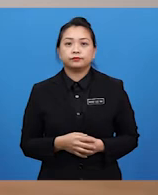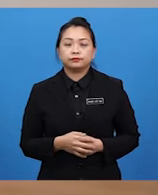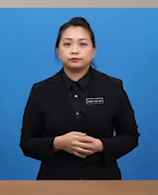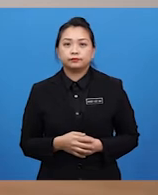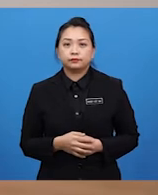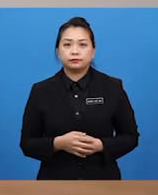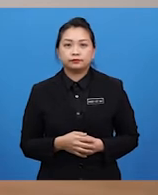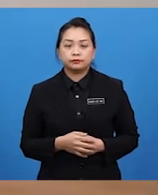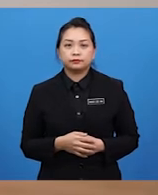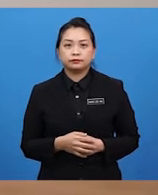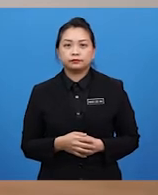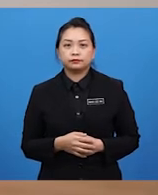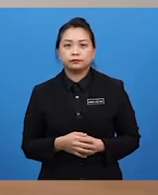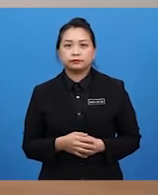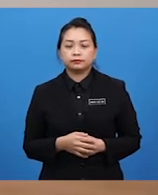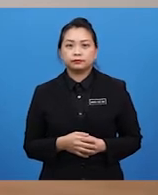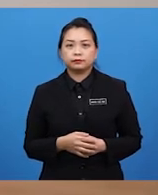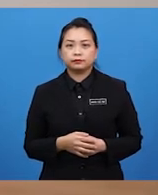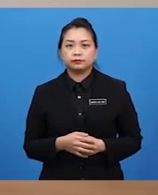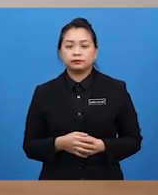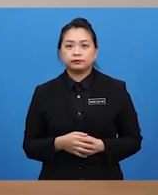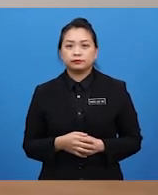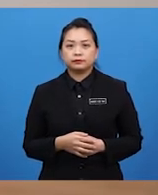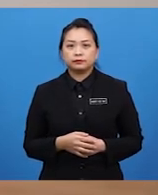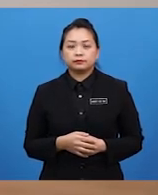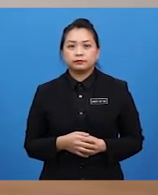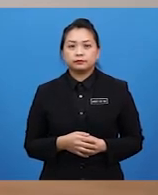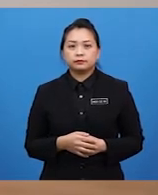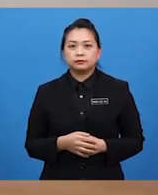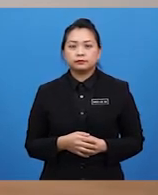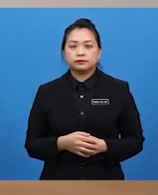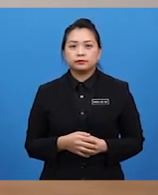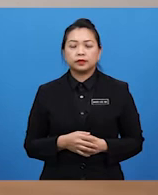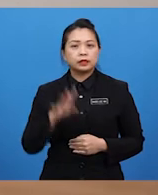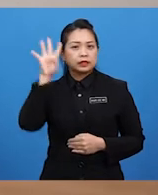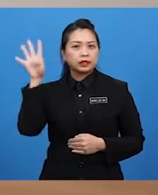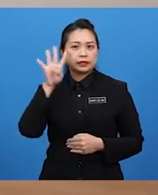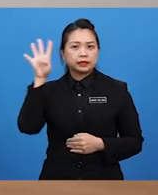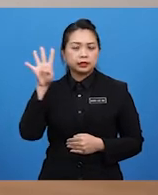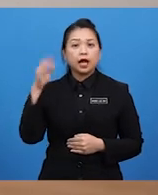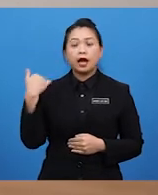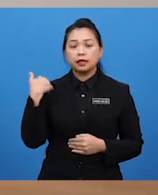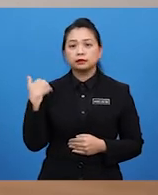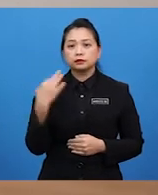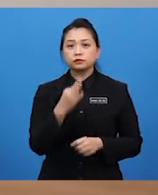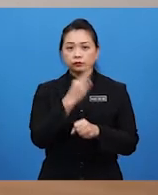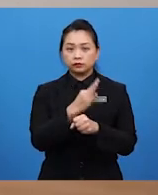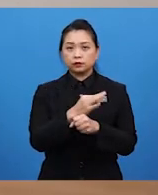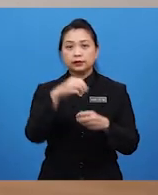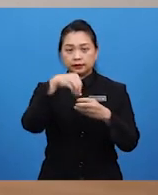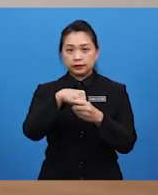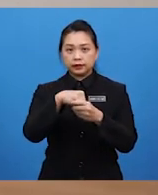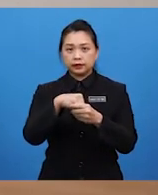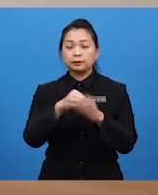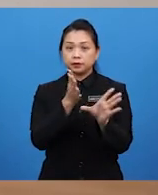juga ekspresi. Wah, sangat-sangat menarik itu. Jadi sebenarnya kreativiti ini turut memainkan peranan dalam